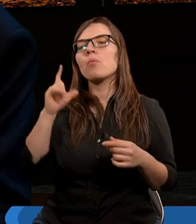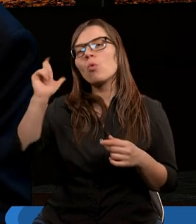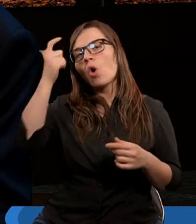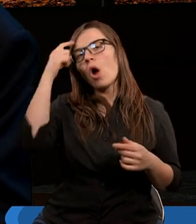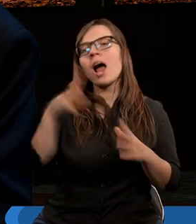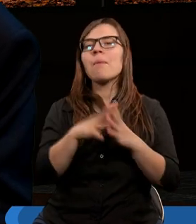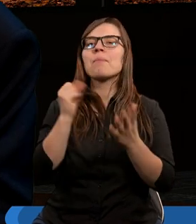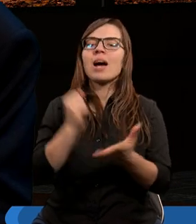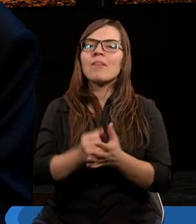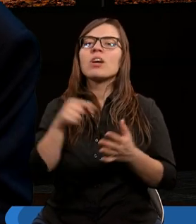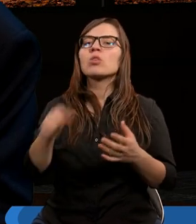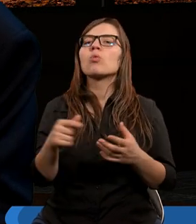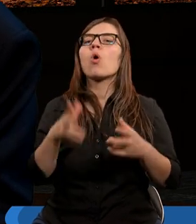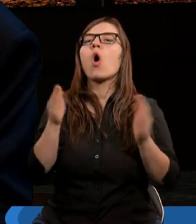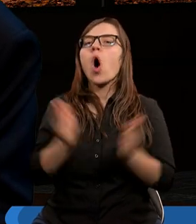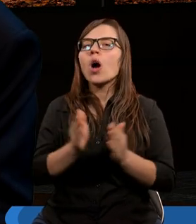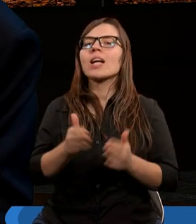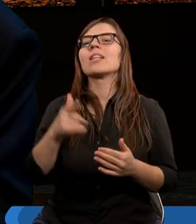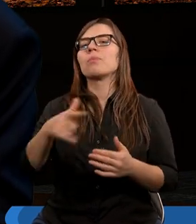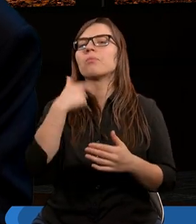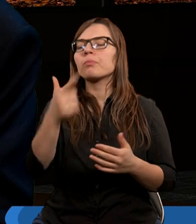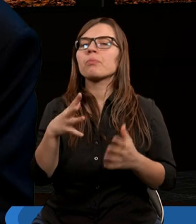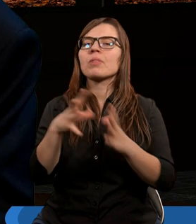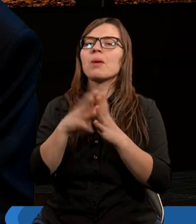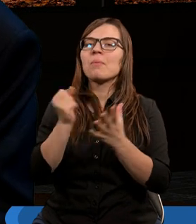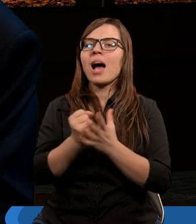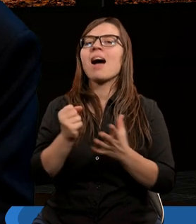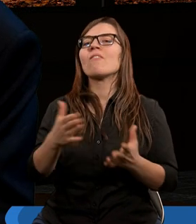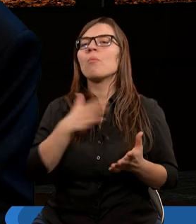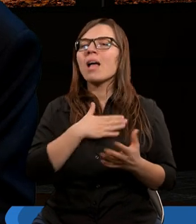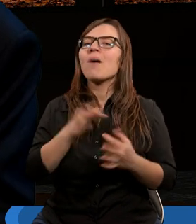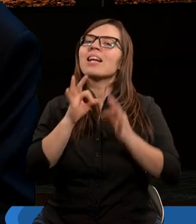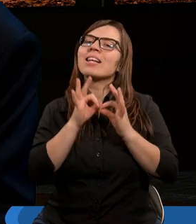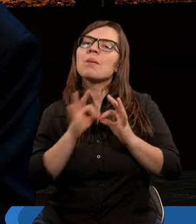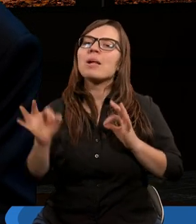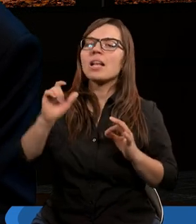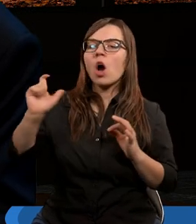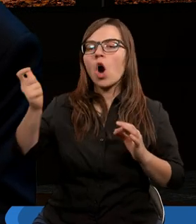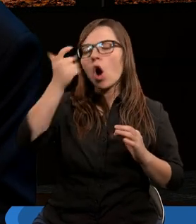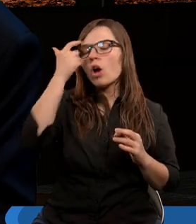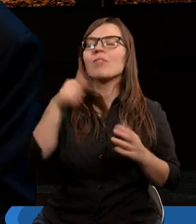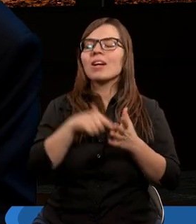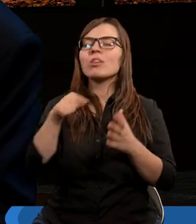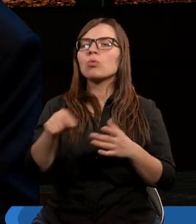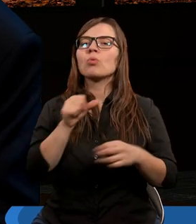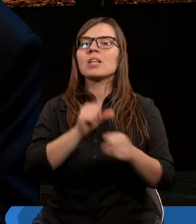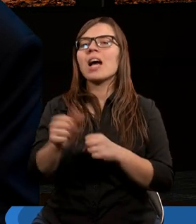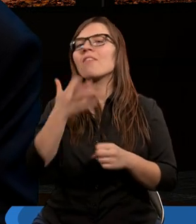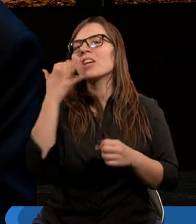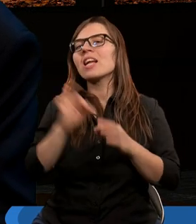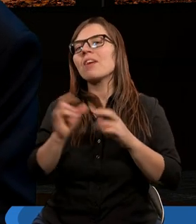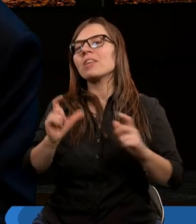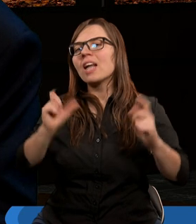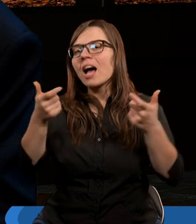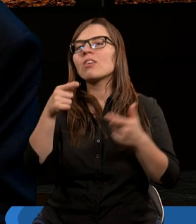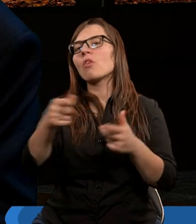była rola prawa. I tutaj już konkretnie do dziesięciu przekazań mówi, prawo miało specjalną rolę i ono tutaj jest. Nawet wcześniej już to